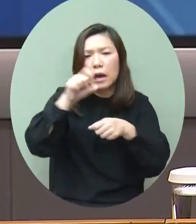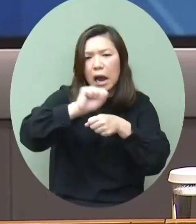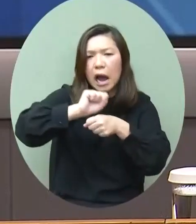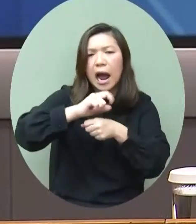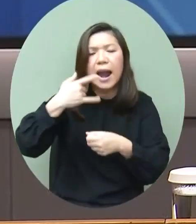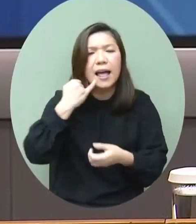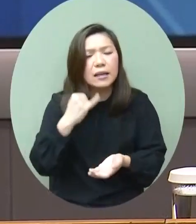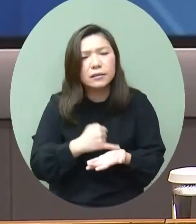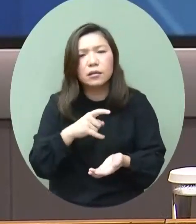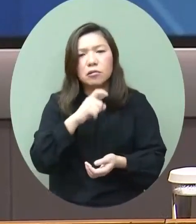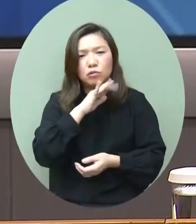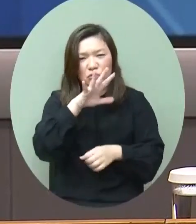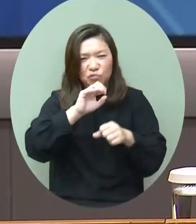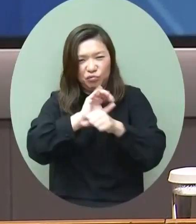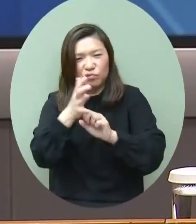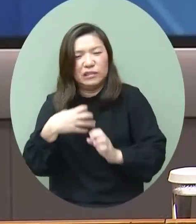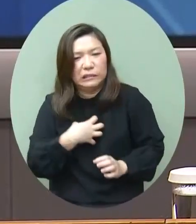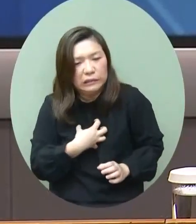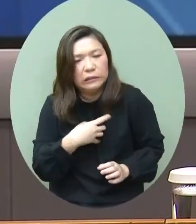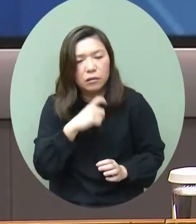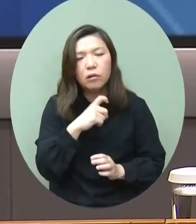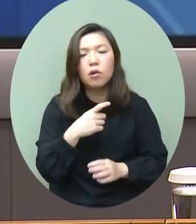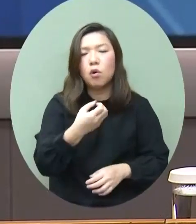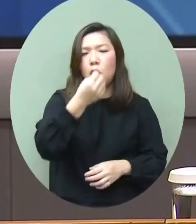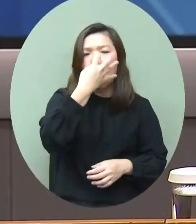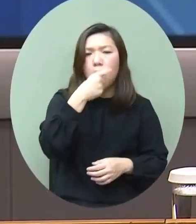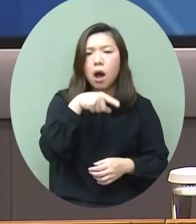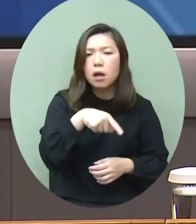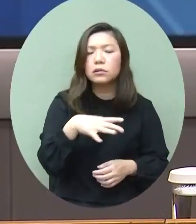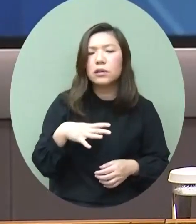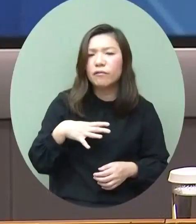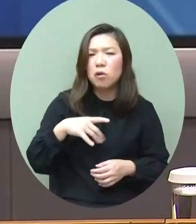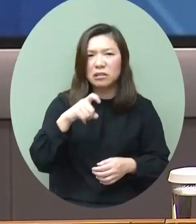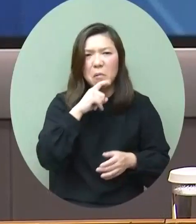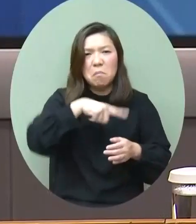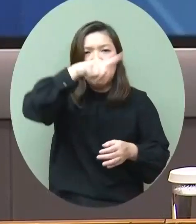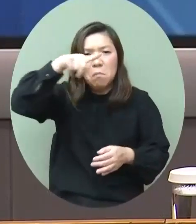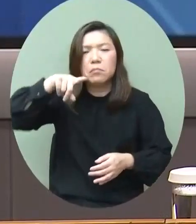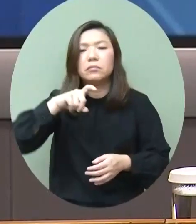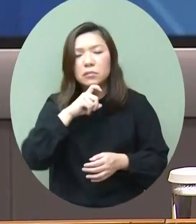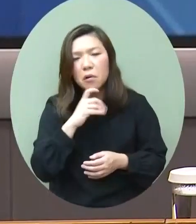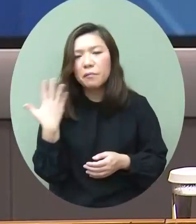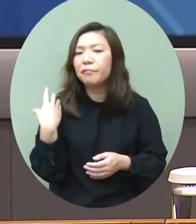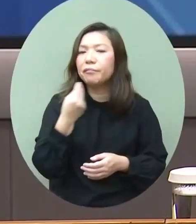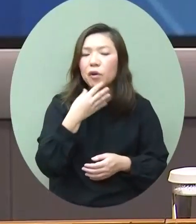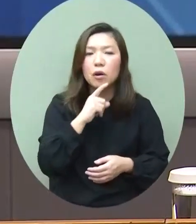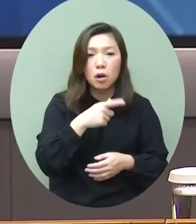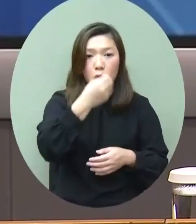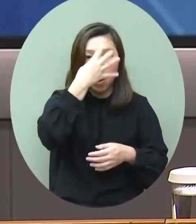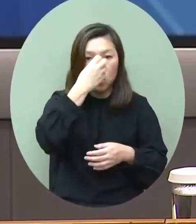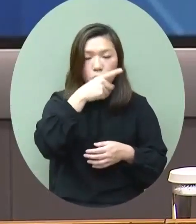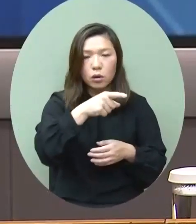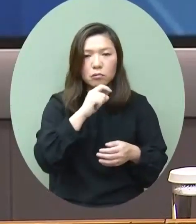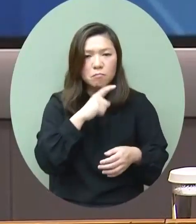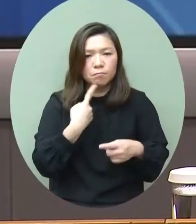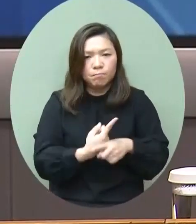病毒疫情的憂慮等等香港的市況因此也曾經出現過波動但是香港市場是展現了強